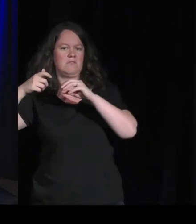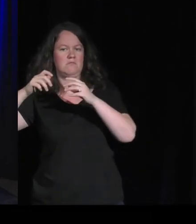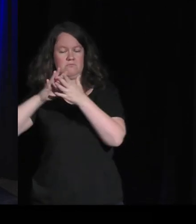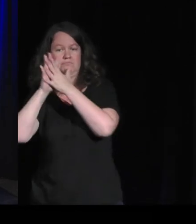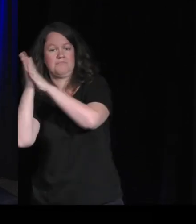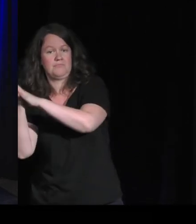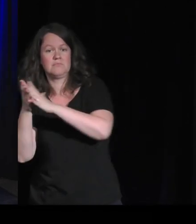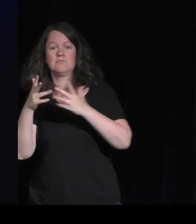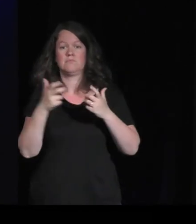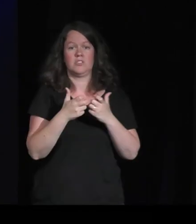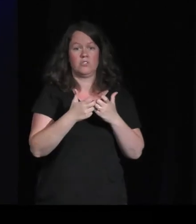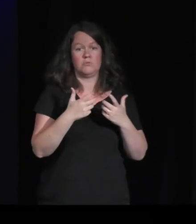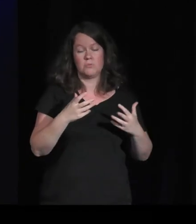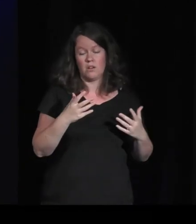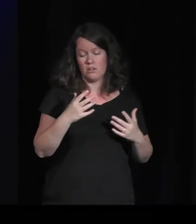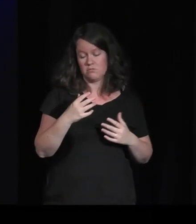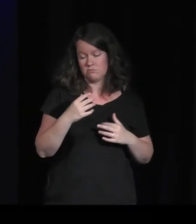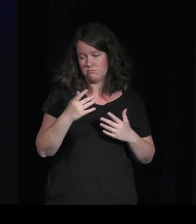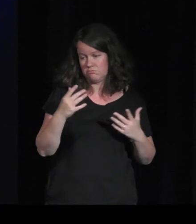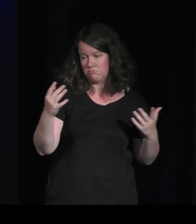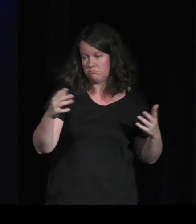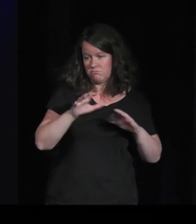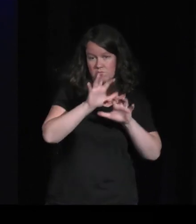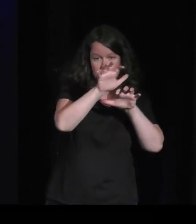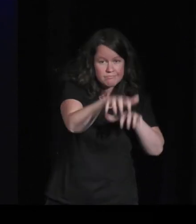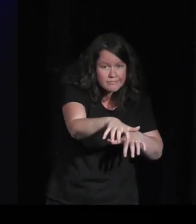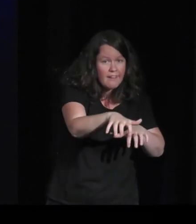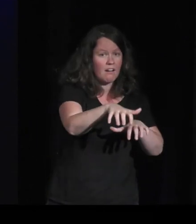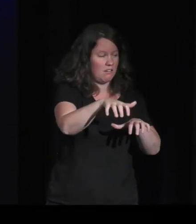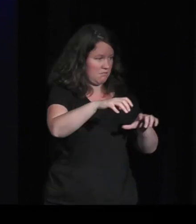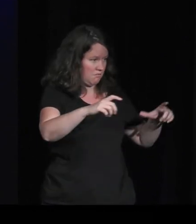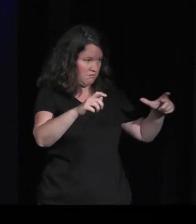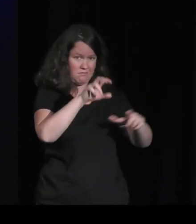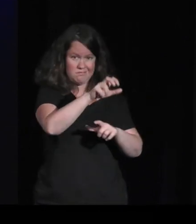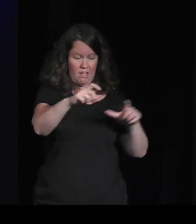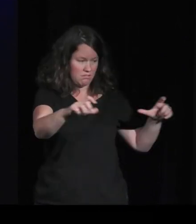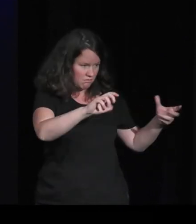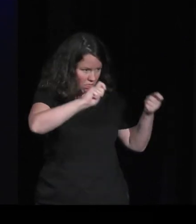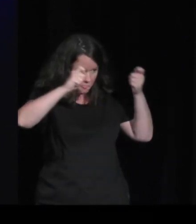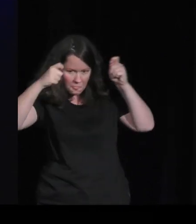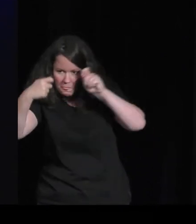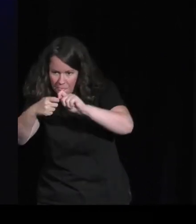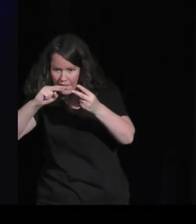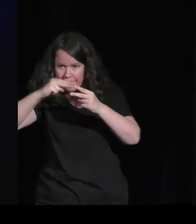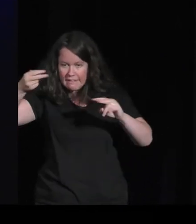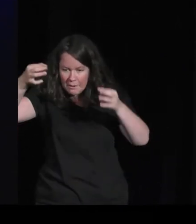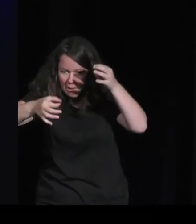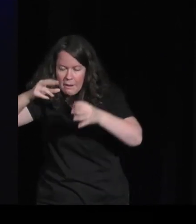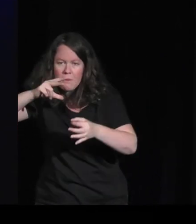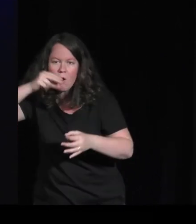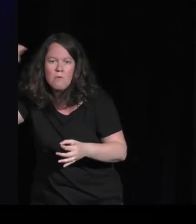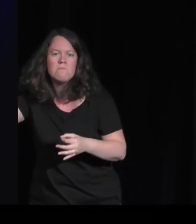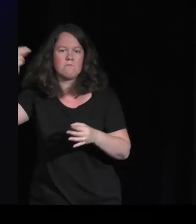des félins et différentes formes de vie qui sont humanoïsées on pourrait dire enfin humanisées